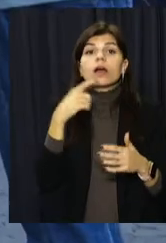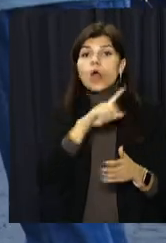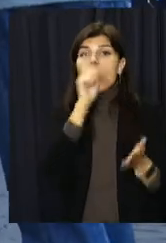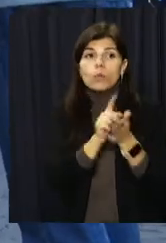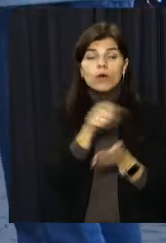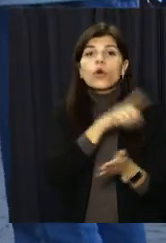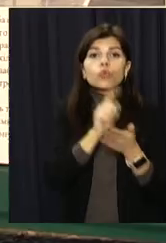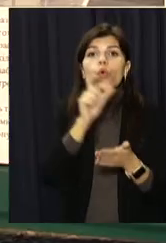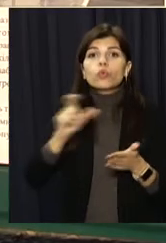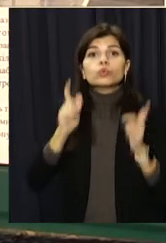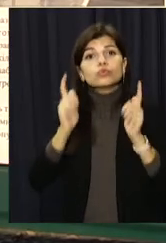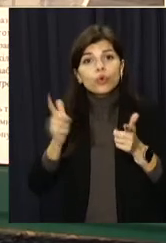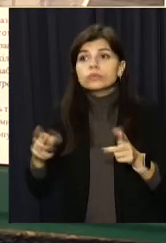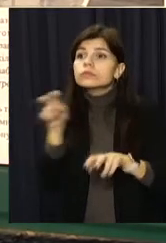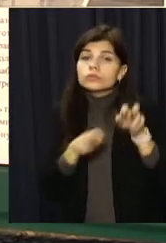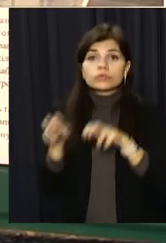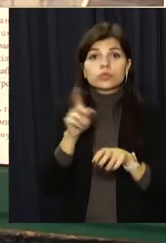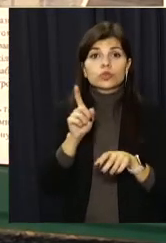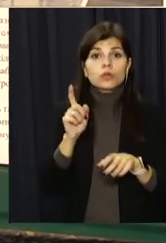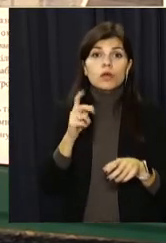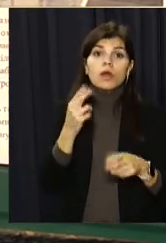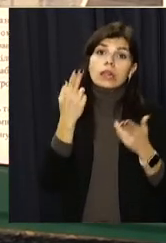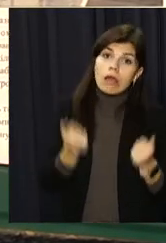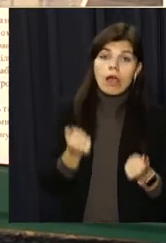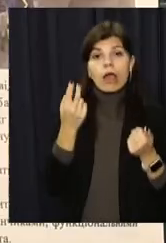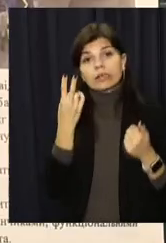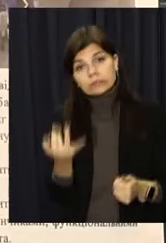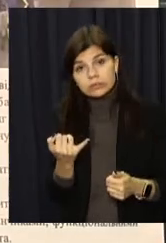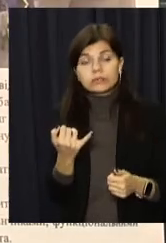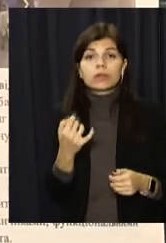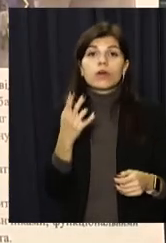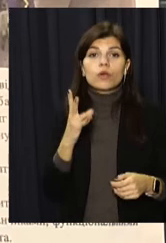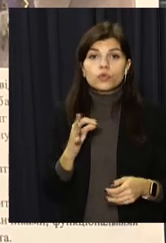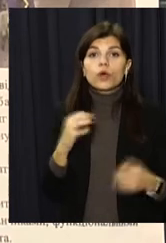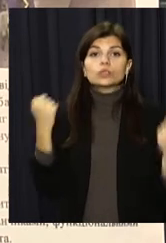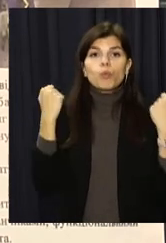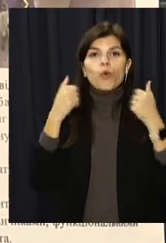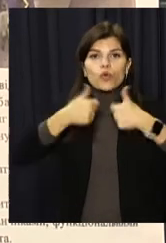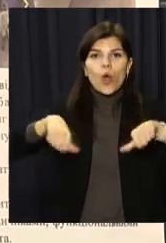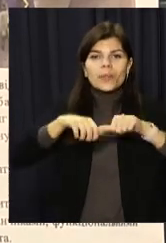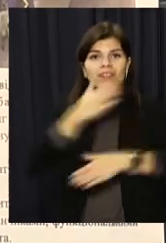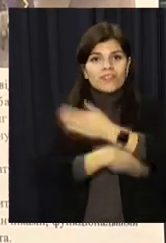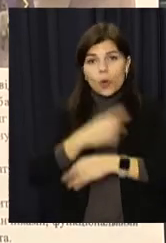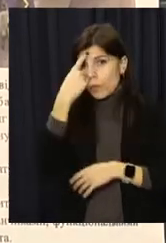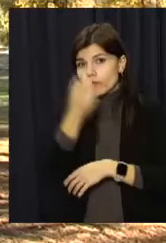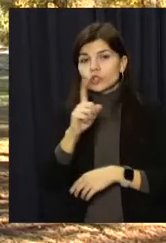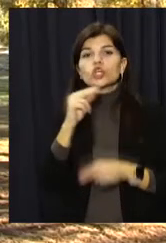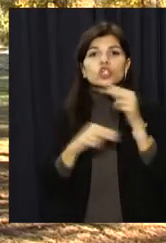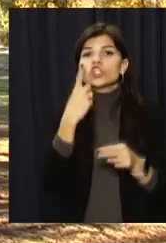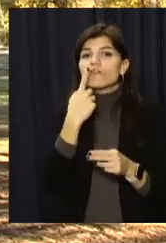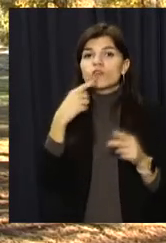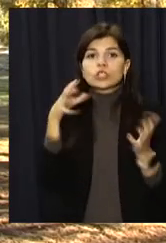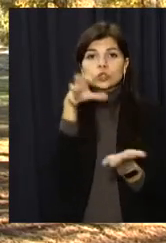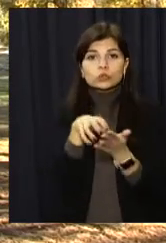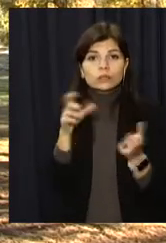Там люди мали погодитися, чи остаточно сказати «ні» будівництво. Проте представники спорткомітету інвалідів повідомили,